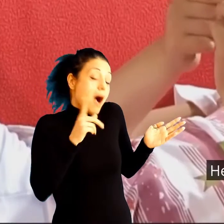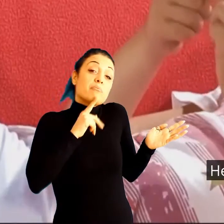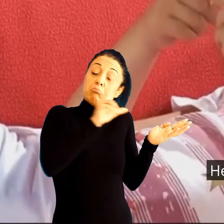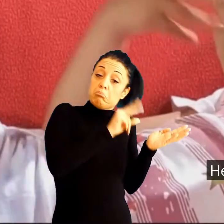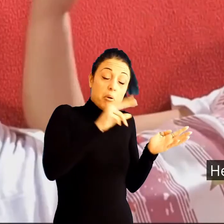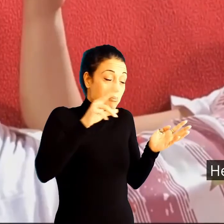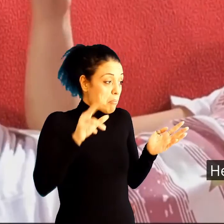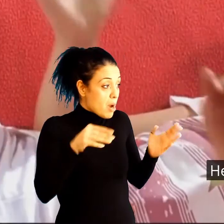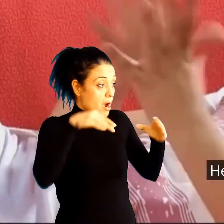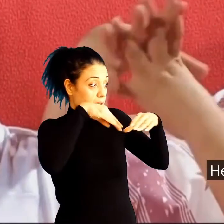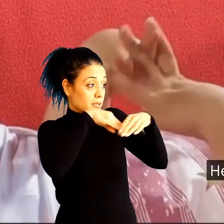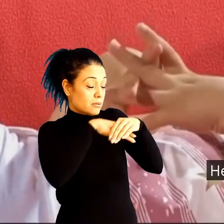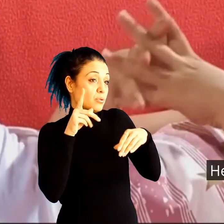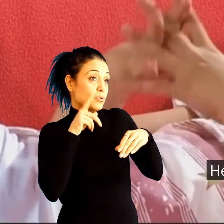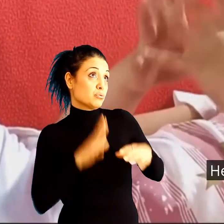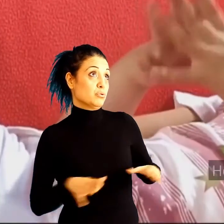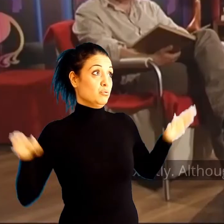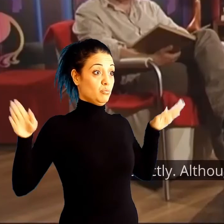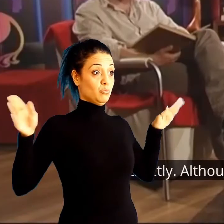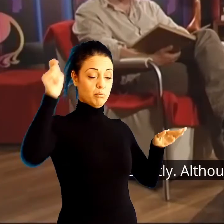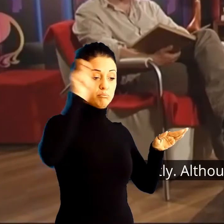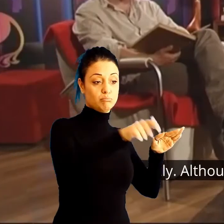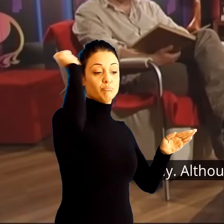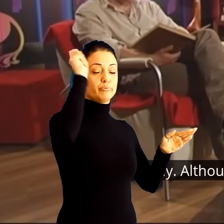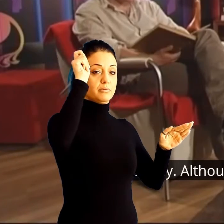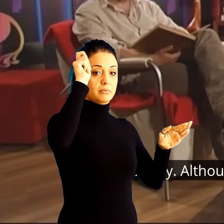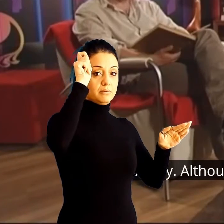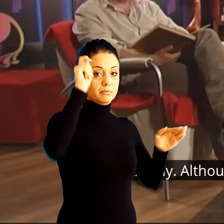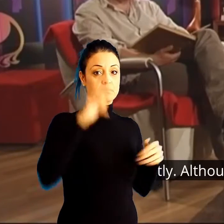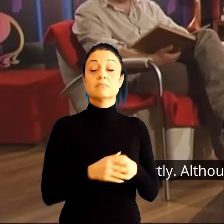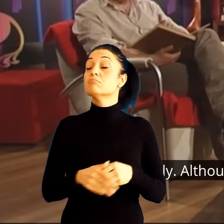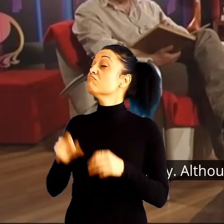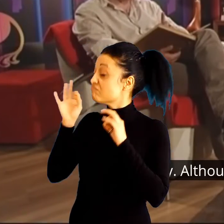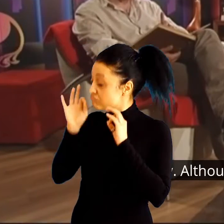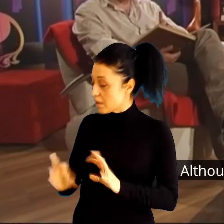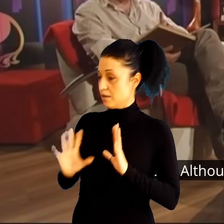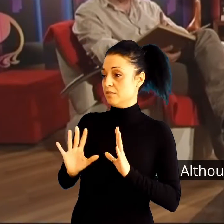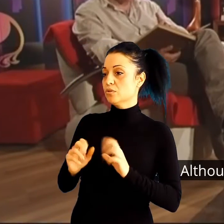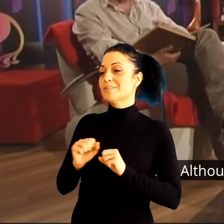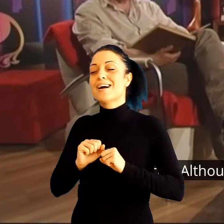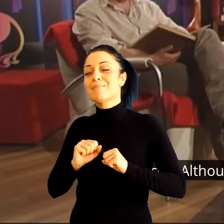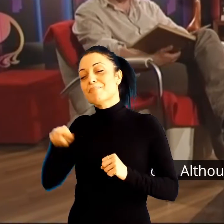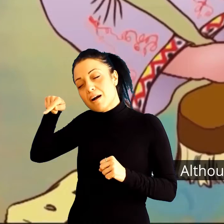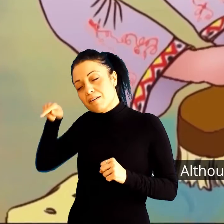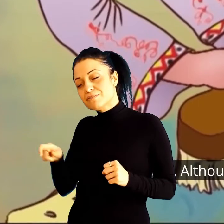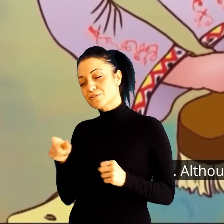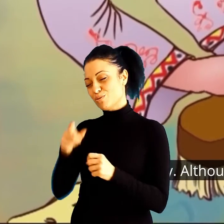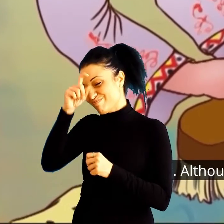Еј, исто како Пепелашка? Тојк му така. И ако имало мака,